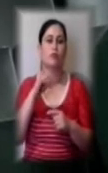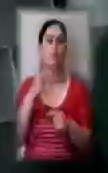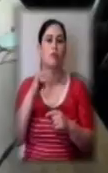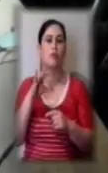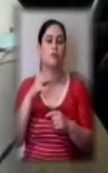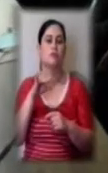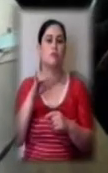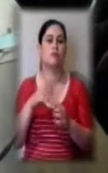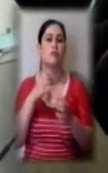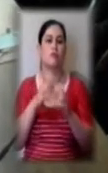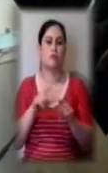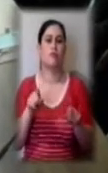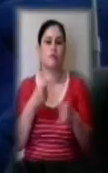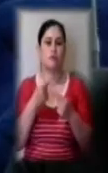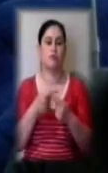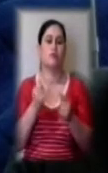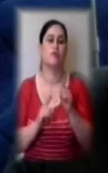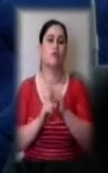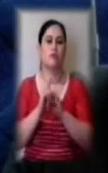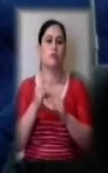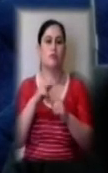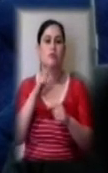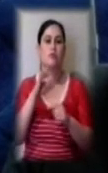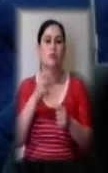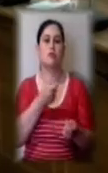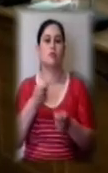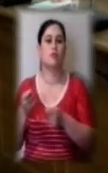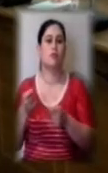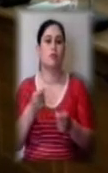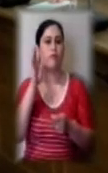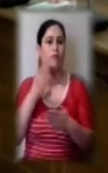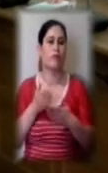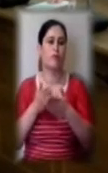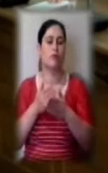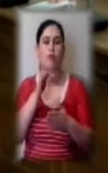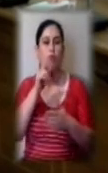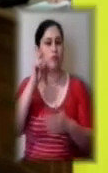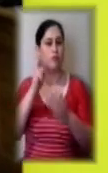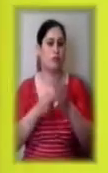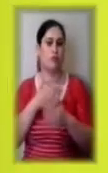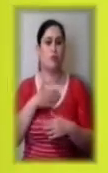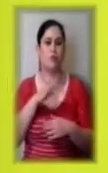відновлять. Розпочнуться і дачні перевезення річкою. Коли й дізнавалися кореспонденти Суспільного.